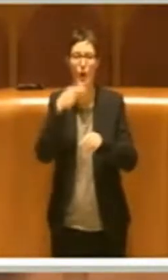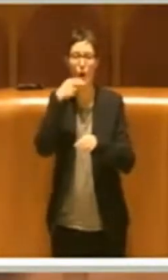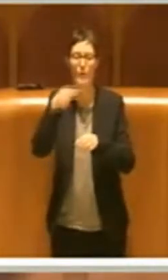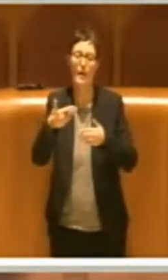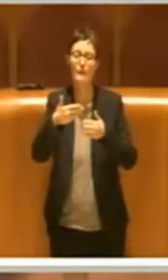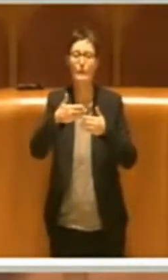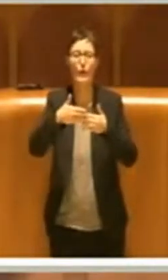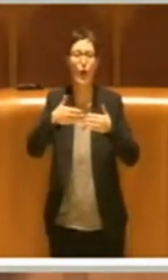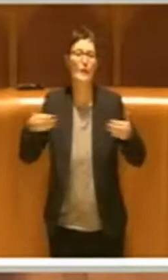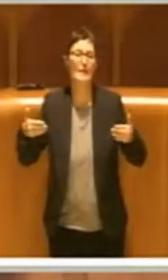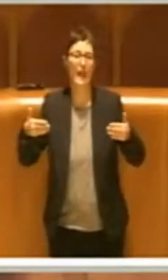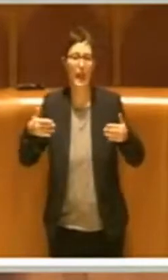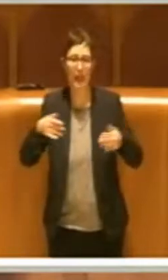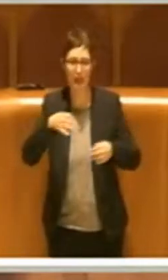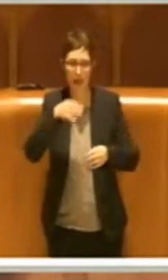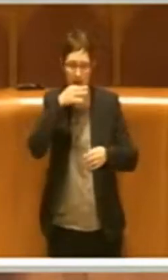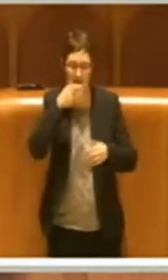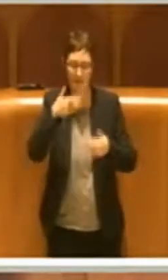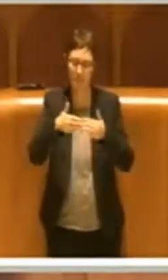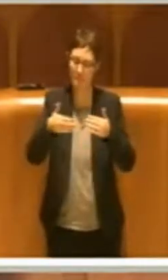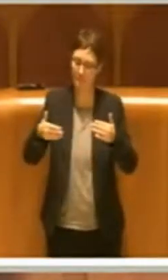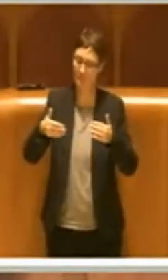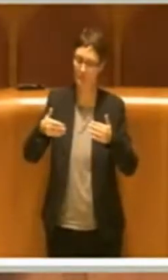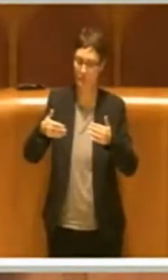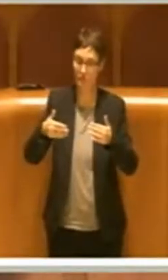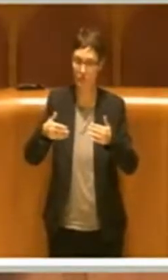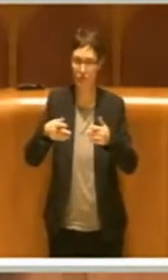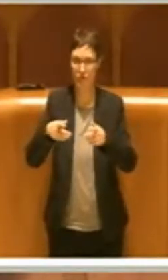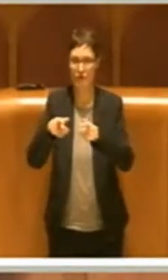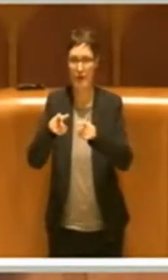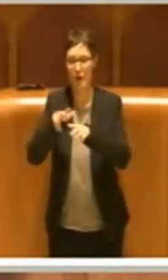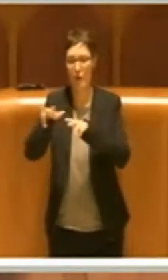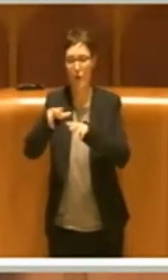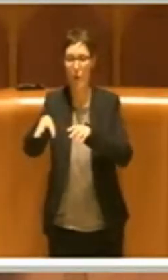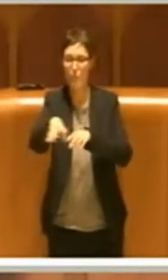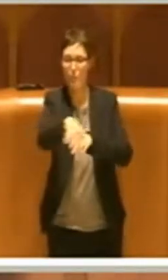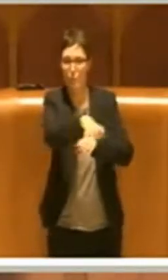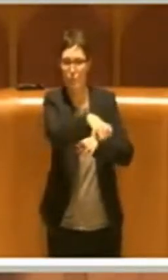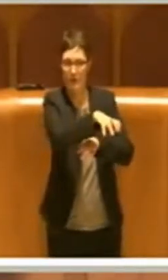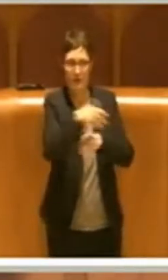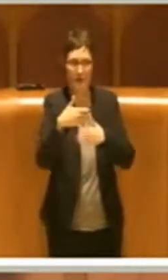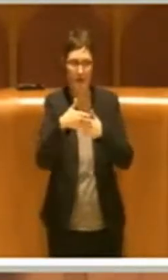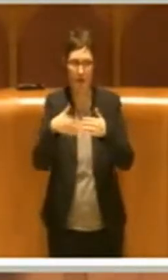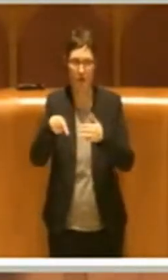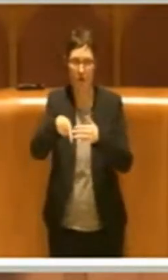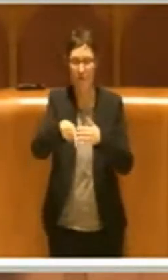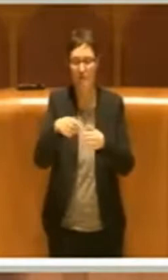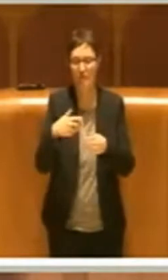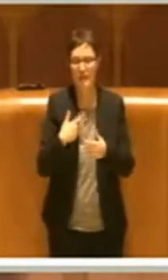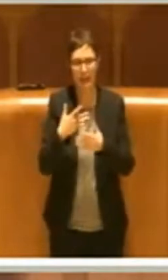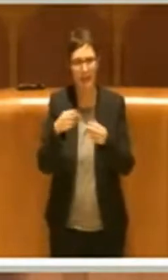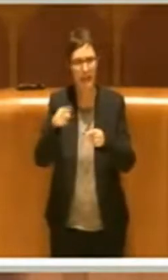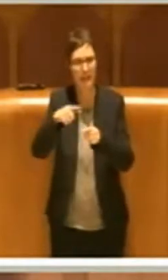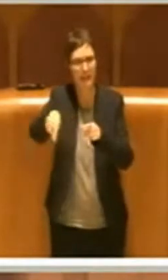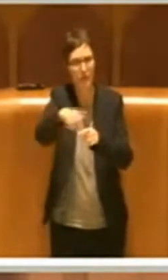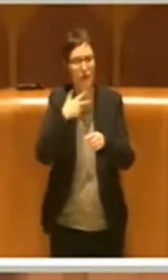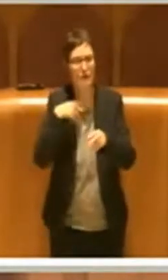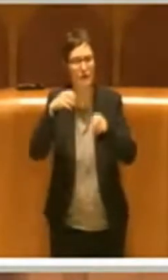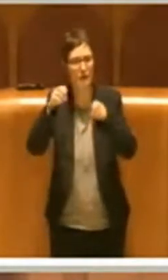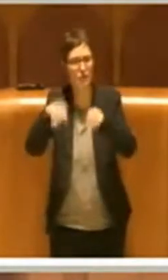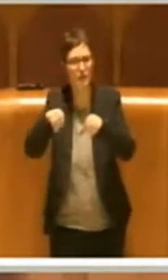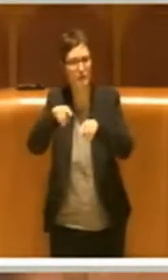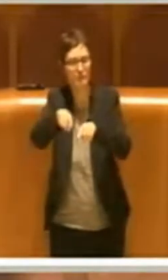dire, nel senso che confina con molti comuni circostanti che hanno il porta a porta e molto spesso capita anche